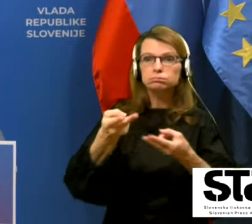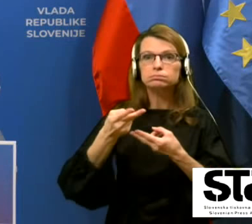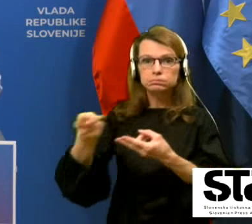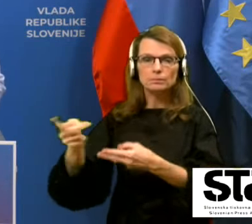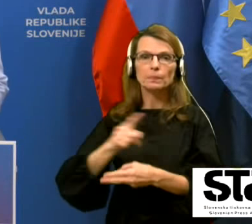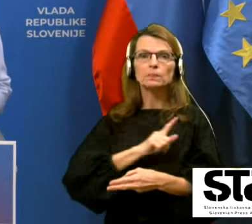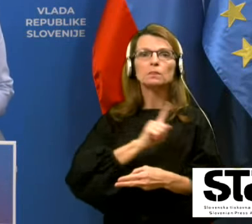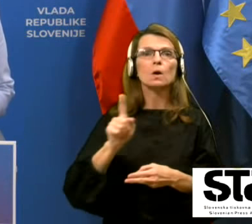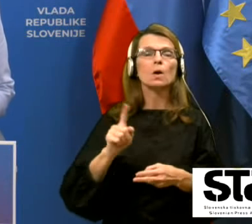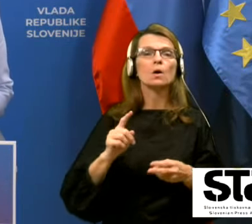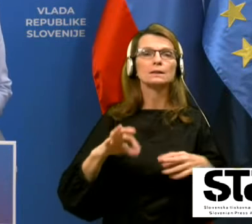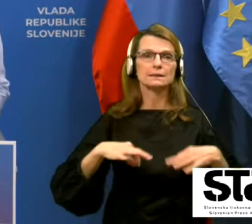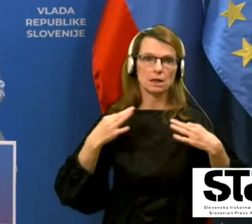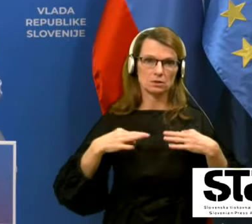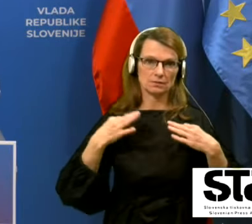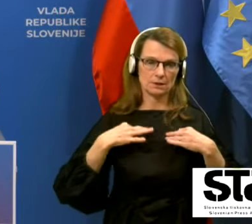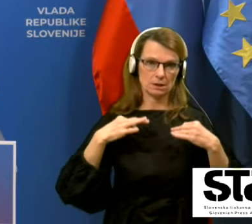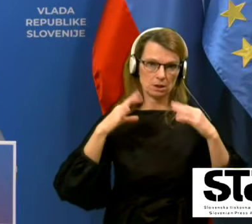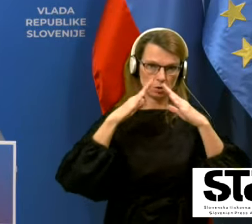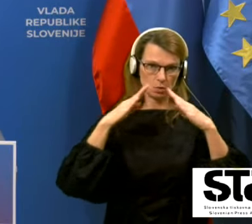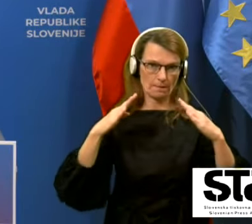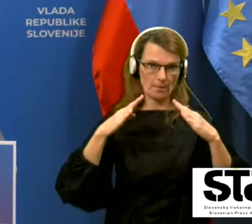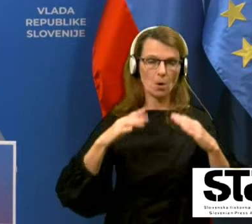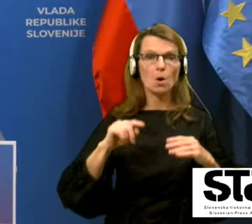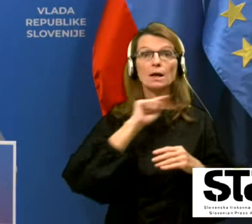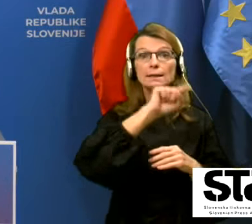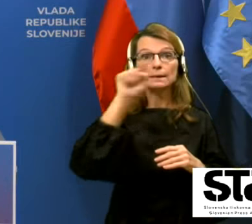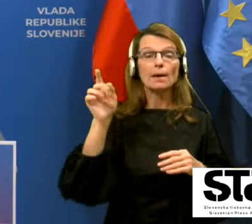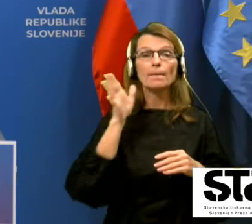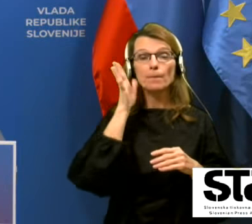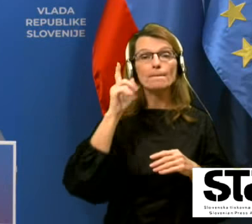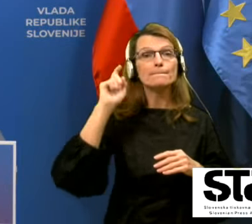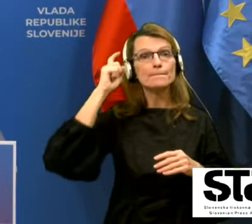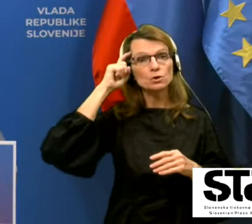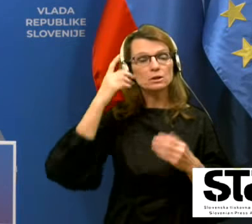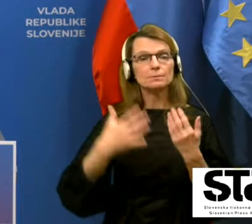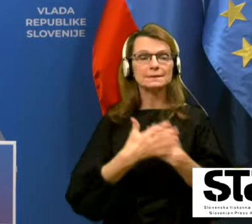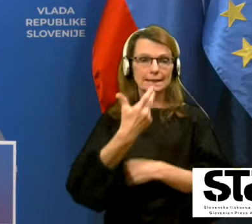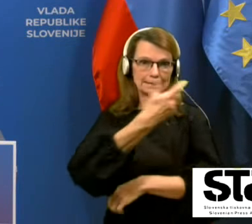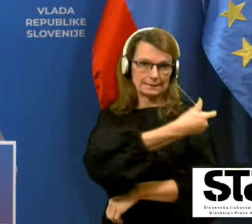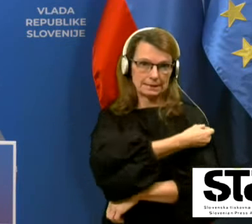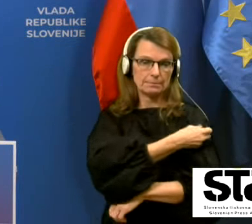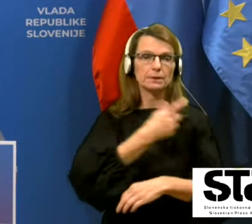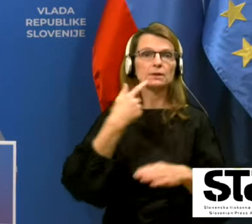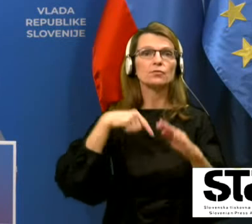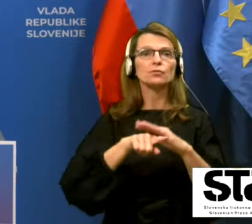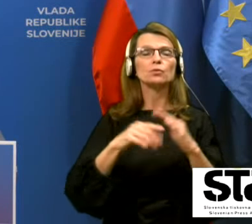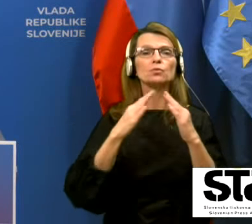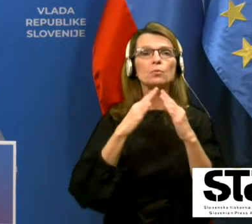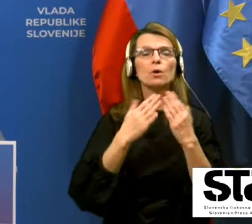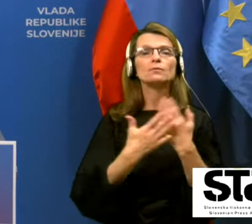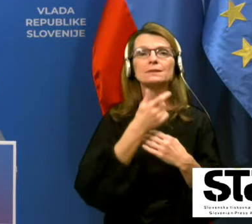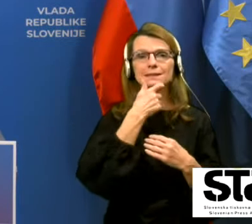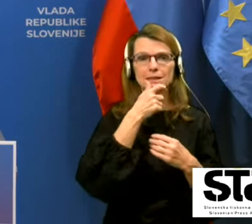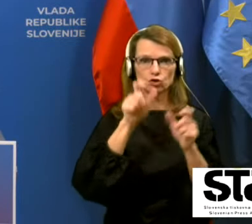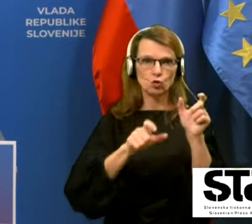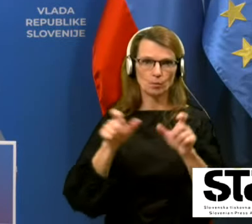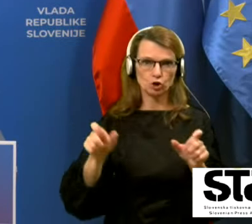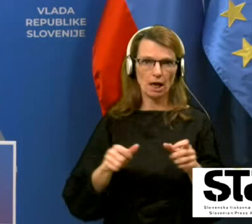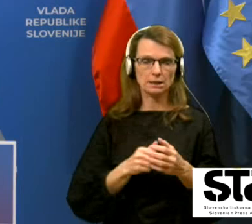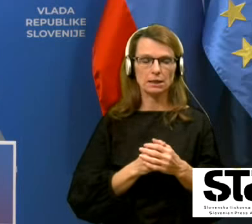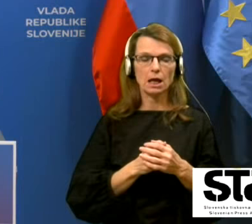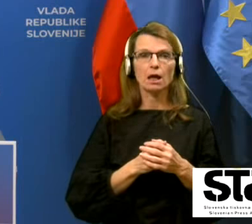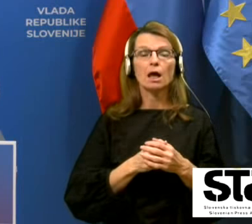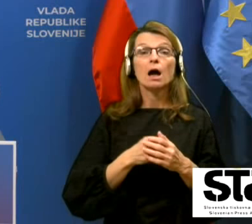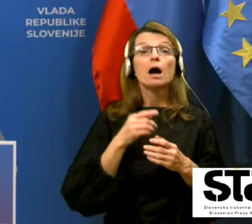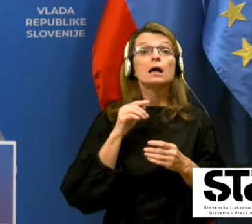zdravstvenih domov, ki bodo poskrbeli za cepljenje v domovih starejših občanov, tako,